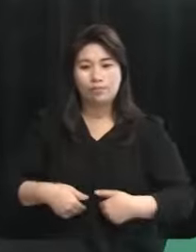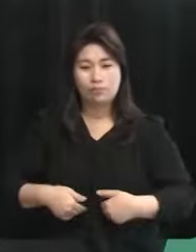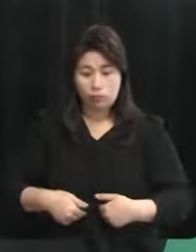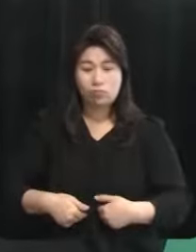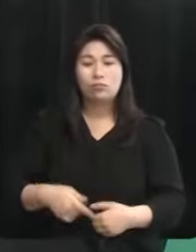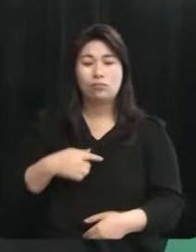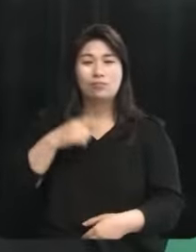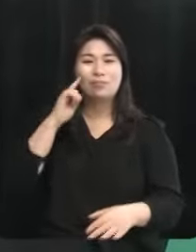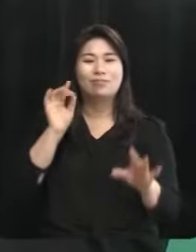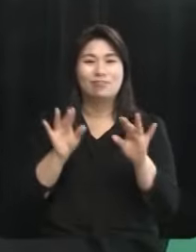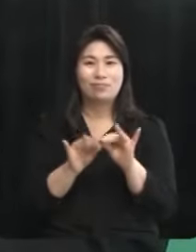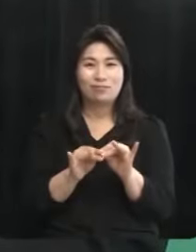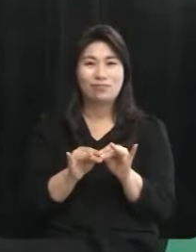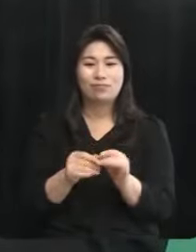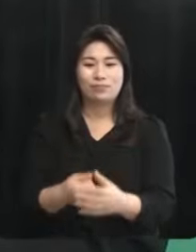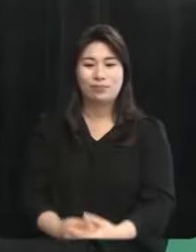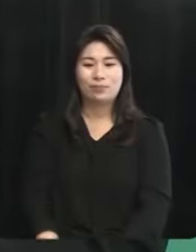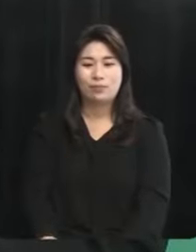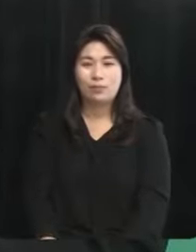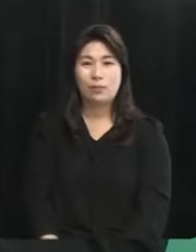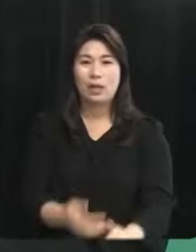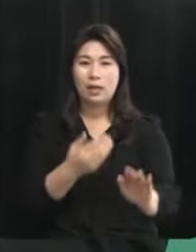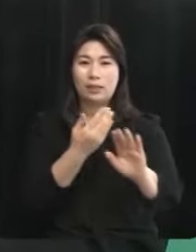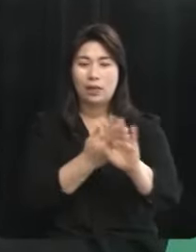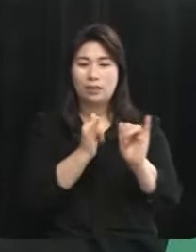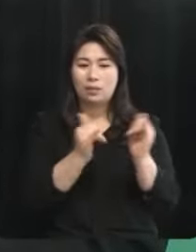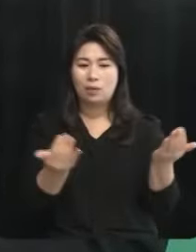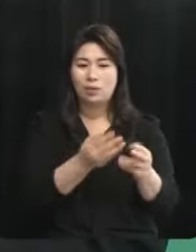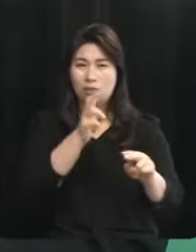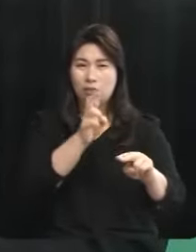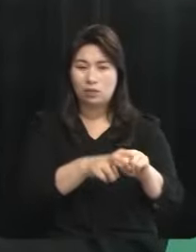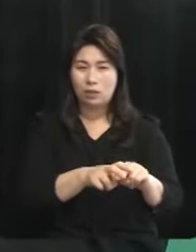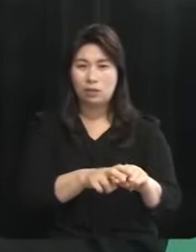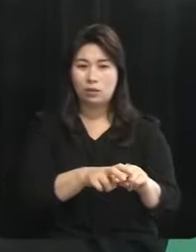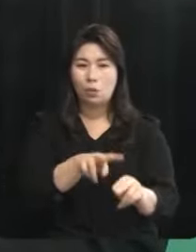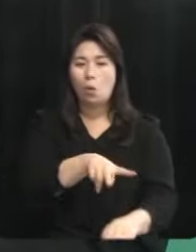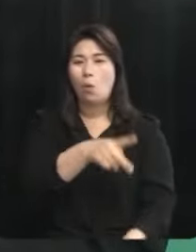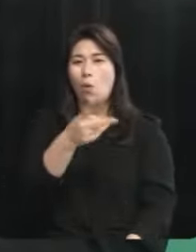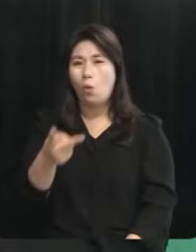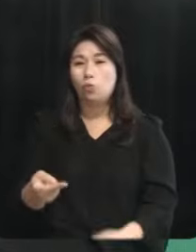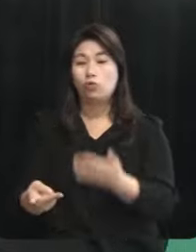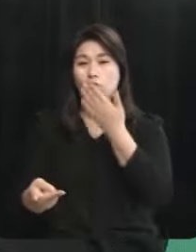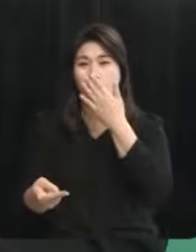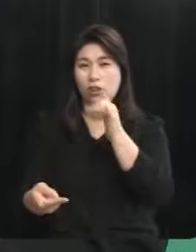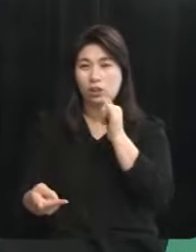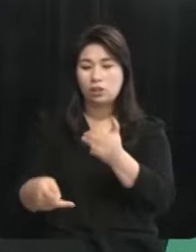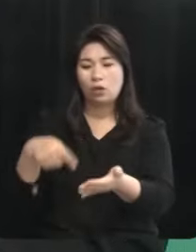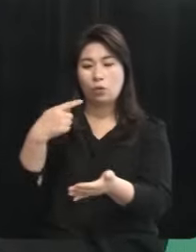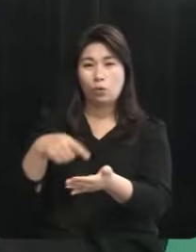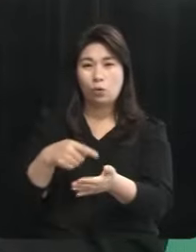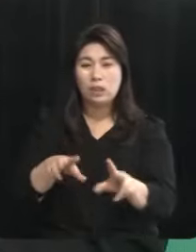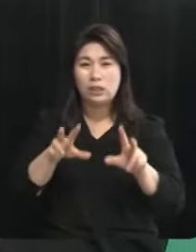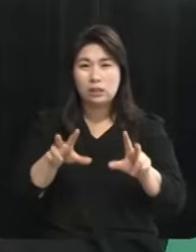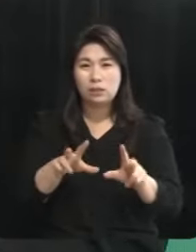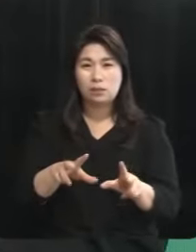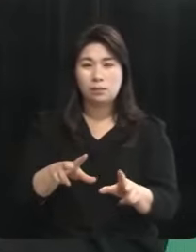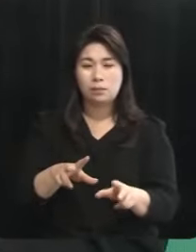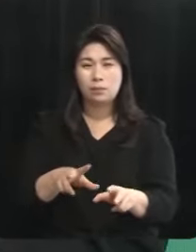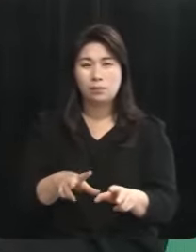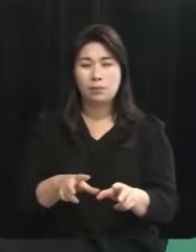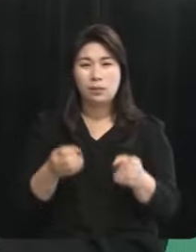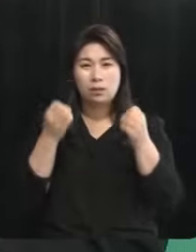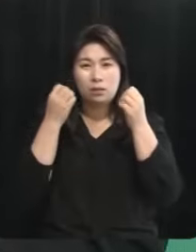동의합니다 그분들이 다른 산업의 일자리로 갈 수 있도록 교육을 해야 되는데 현실적으로 단기간의 교육으로 새로운